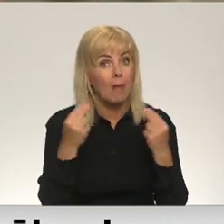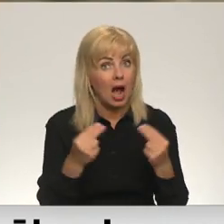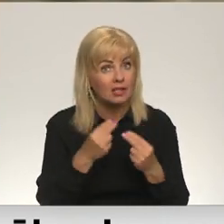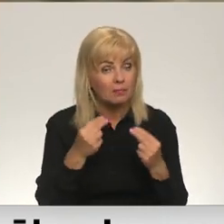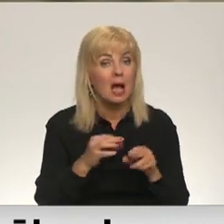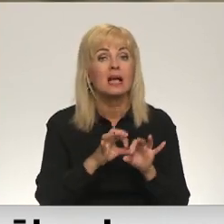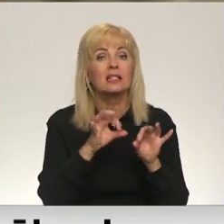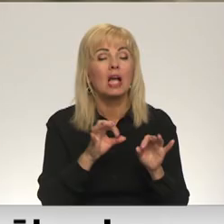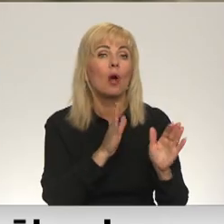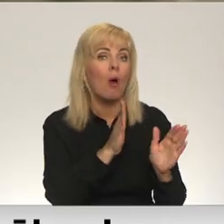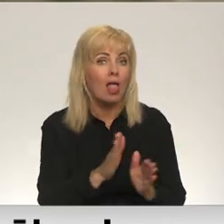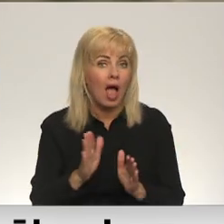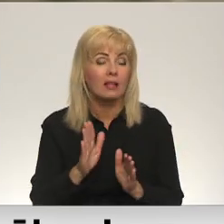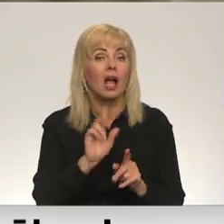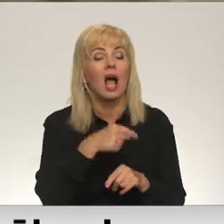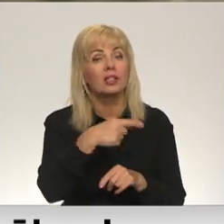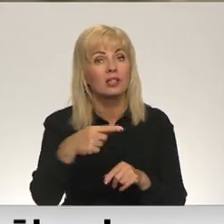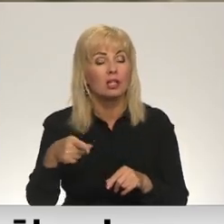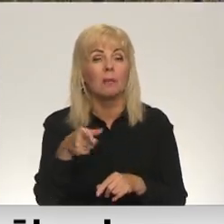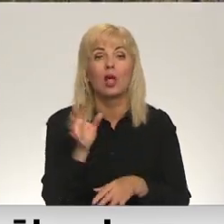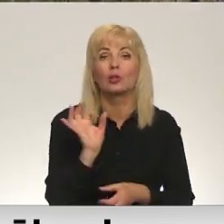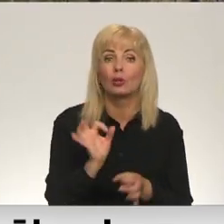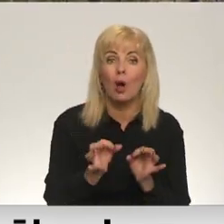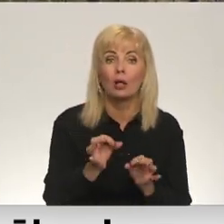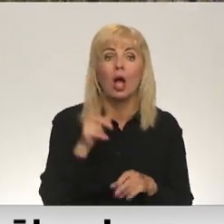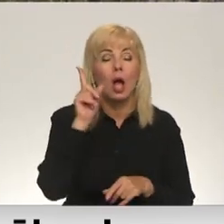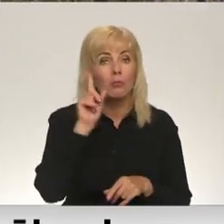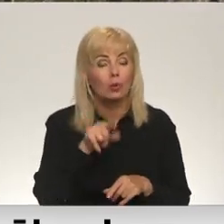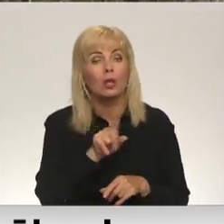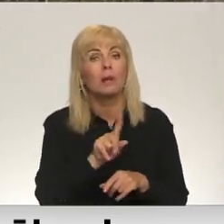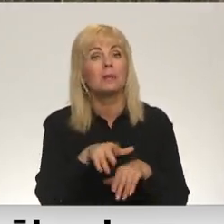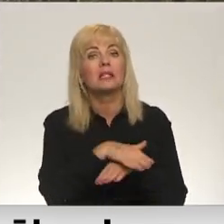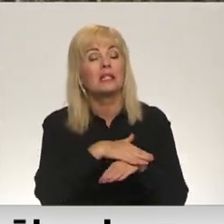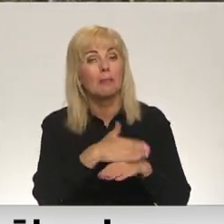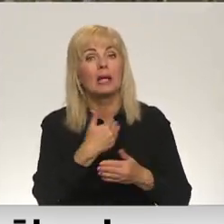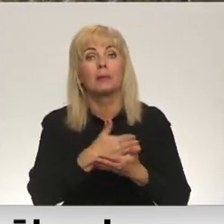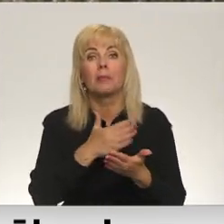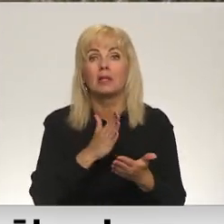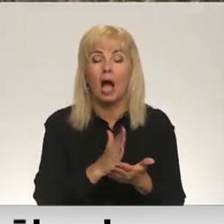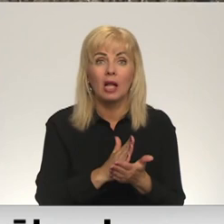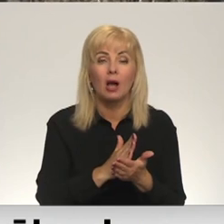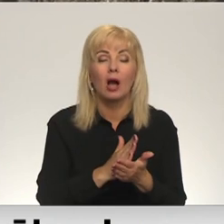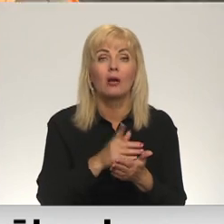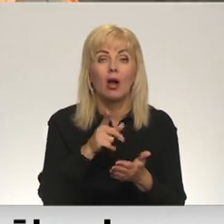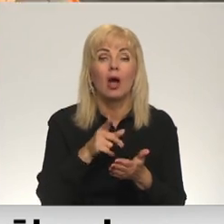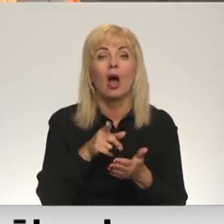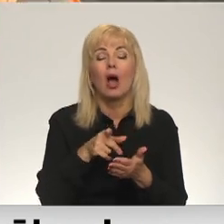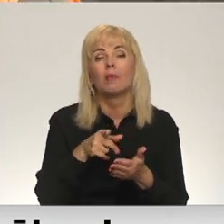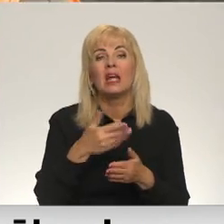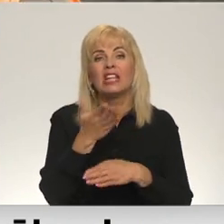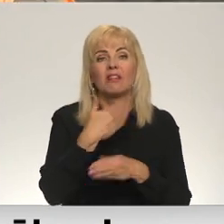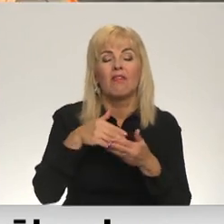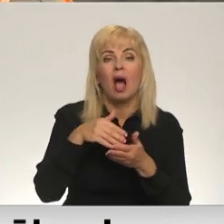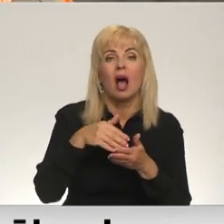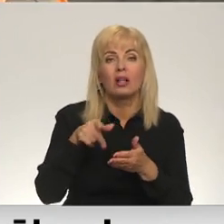sākumā, protams, gāja laināk nekā citiem, un tas ir tikai normāli. Protams, ir kaut kāda sabiedrības daļa, kas noliek invalīdu. Varbūt tas